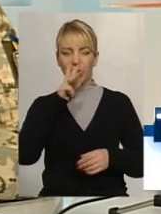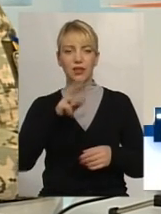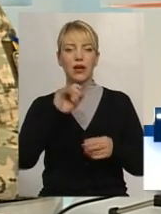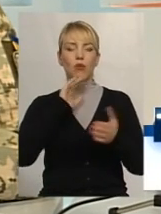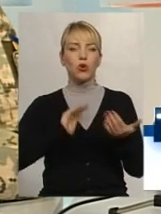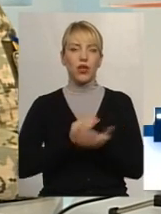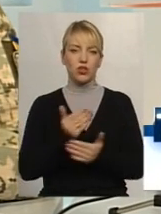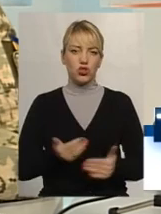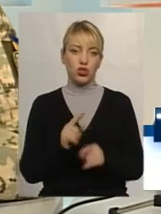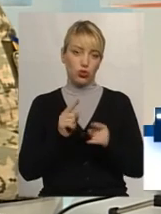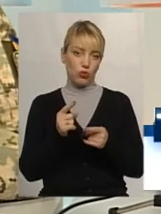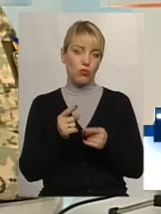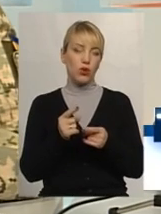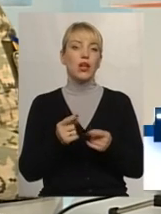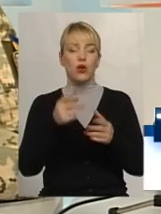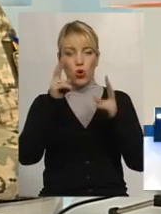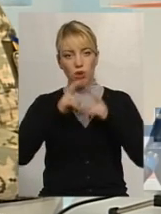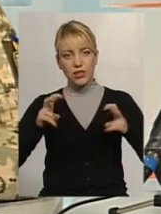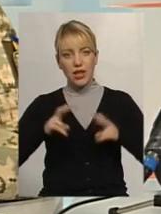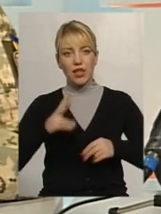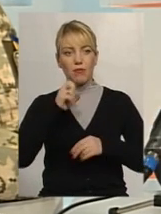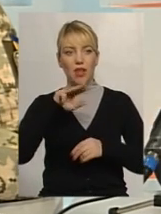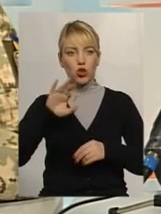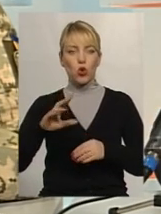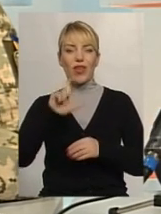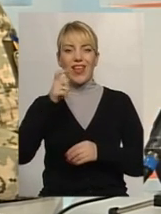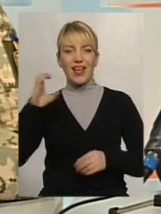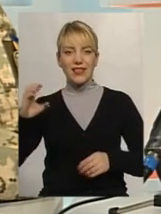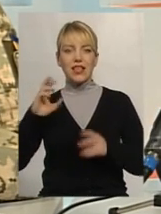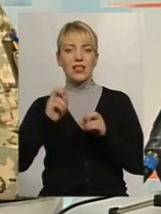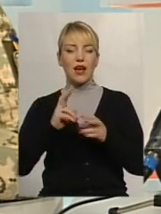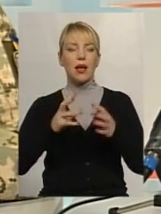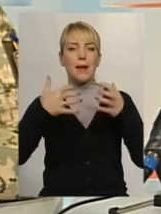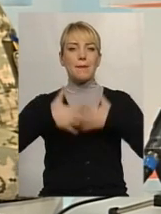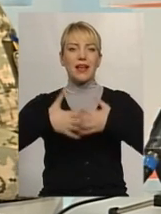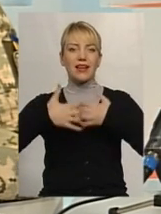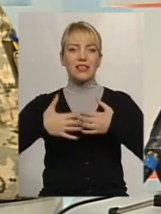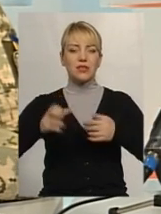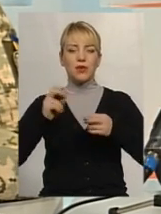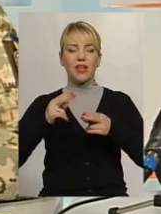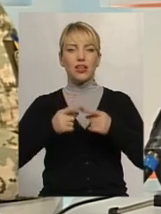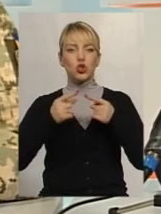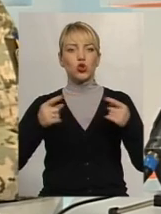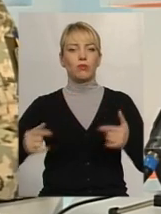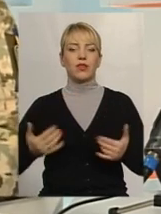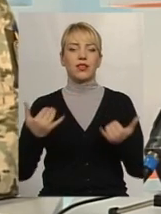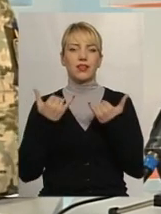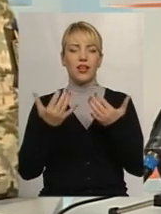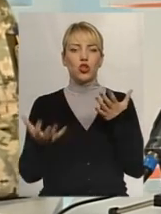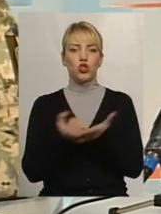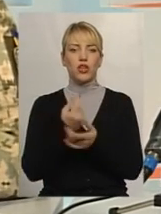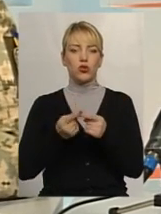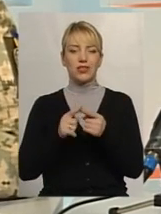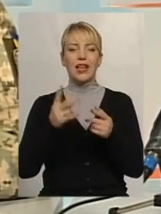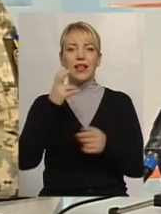якість життя. Тому, власне, і розглядаємо і НАТО, і Європейський Союз як механізми, інструменти досягнення цього. НАТО – це